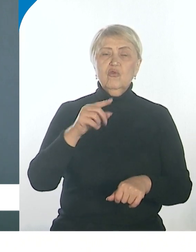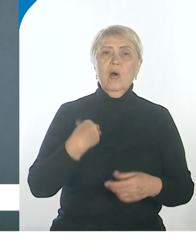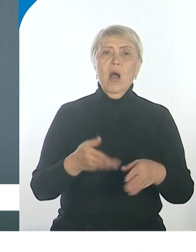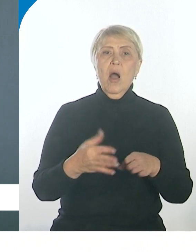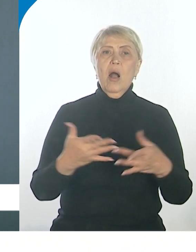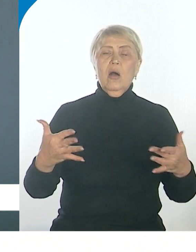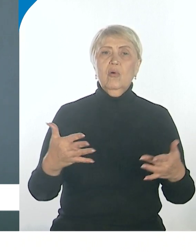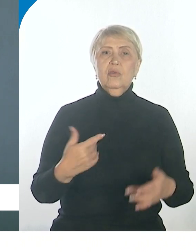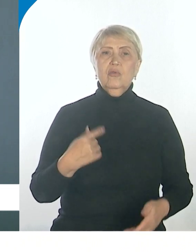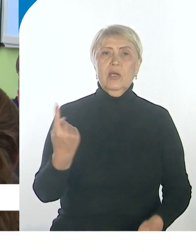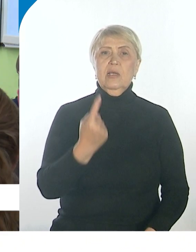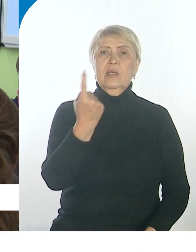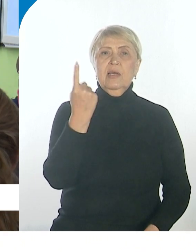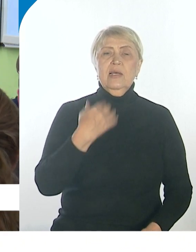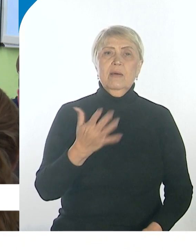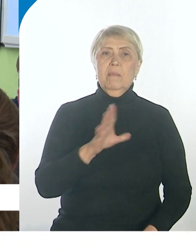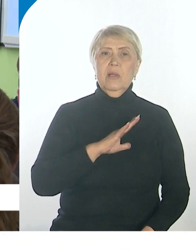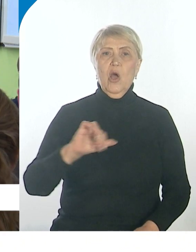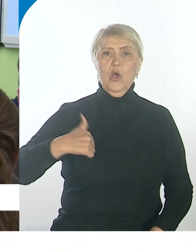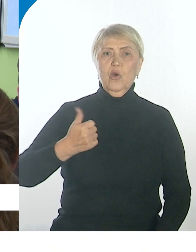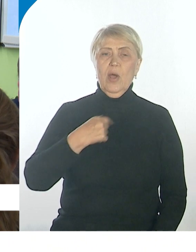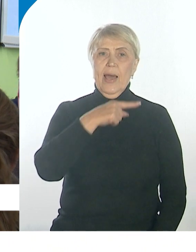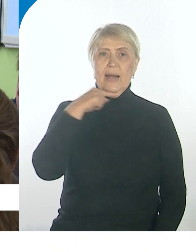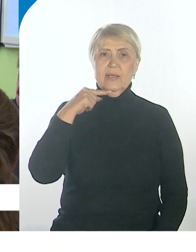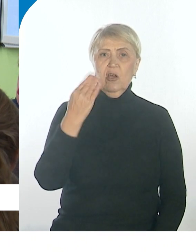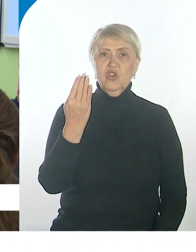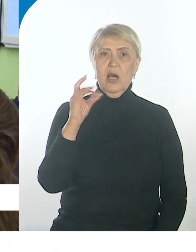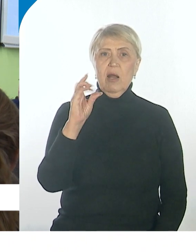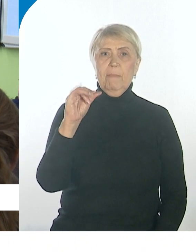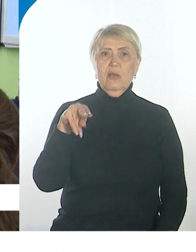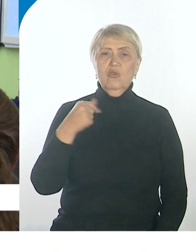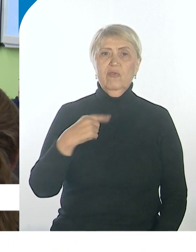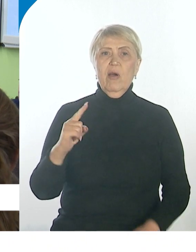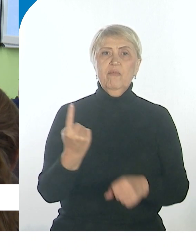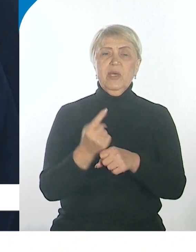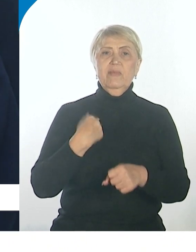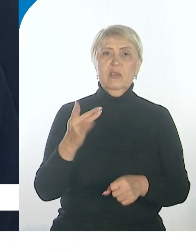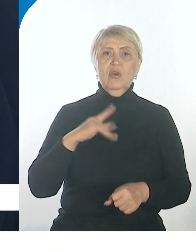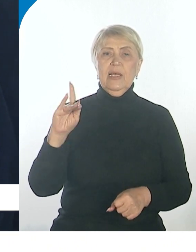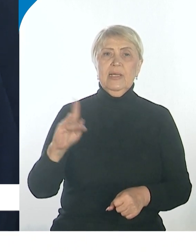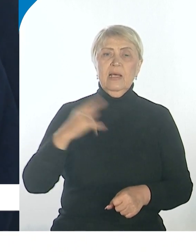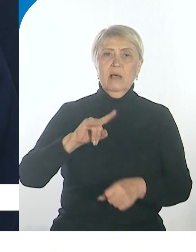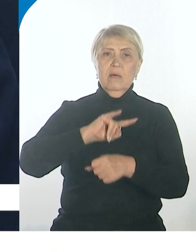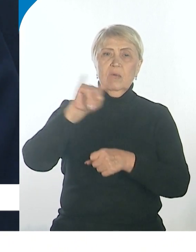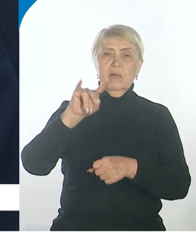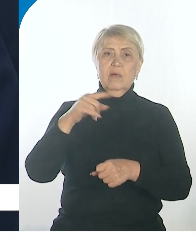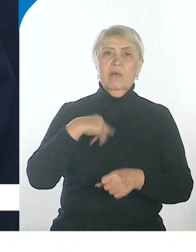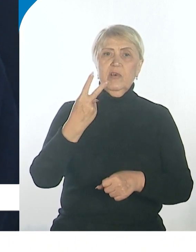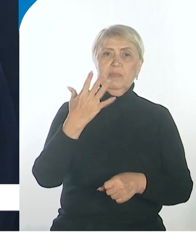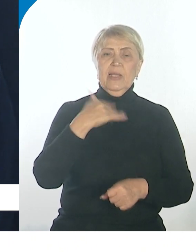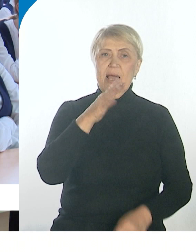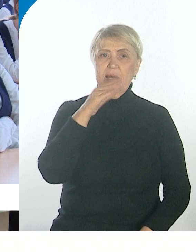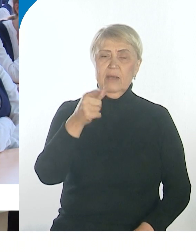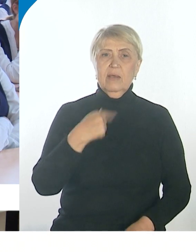И поднялся, давай облетать. Герой России Владимир Шарпатов впервые сел за штурвал в 25 лет. В летное училище будущий пилот